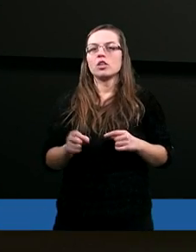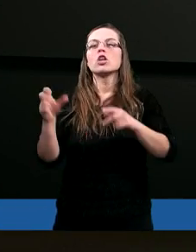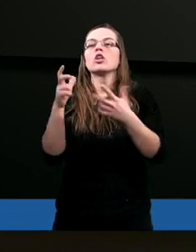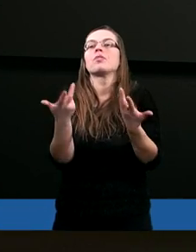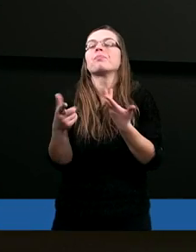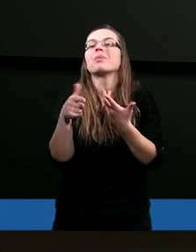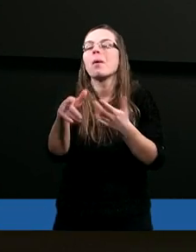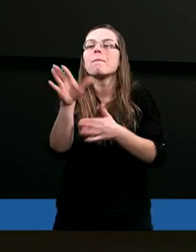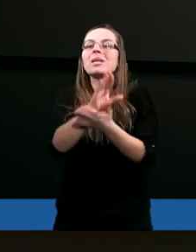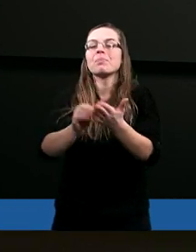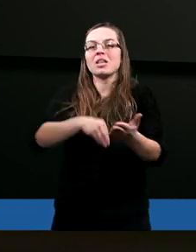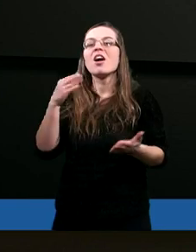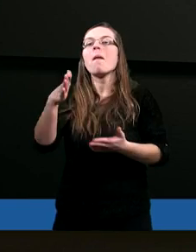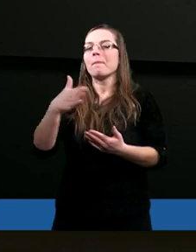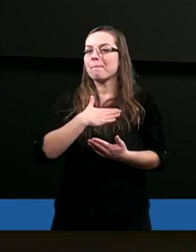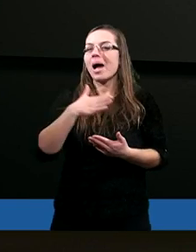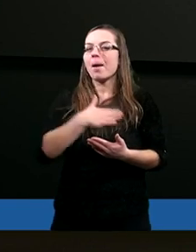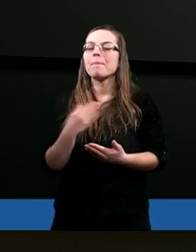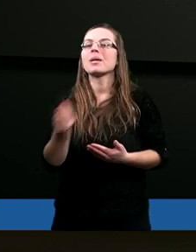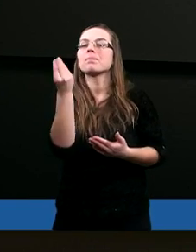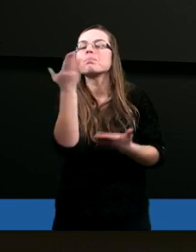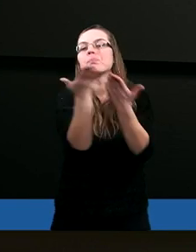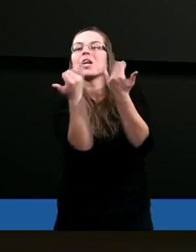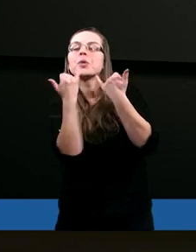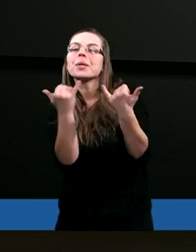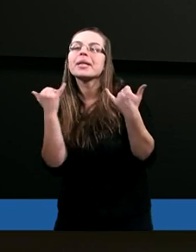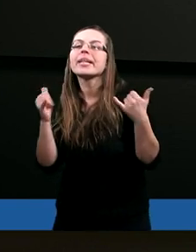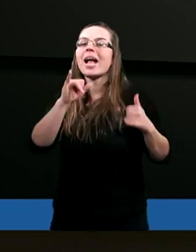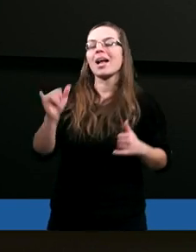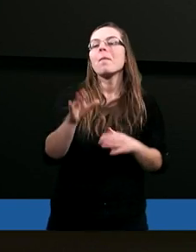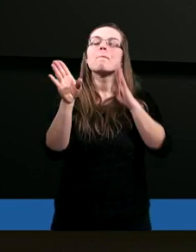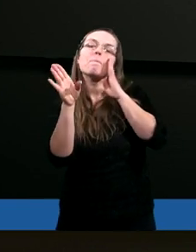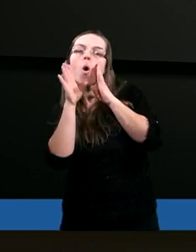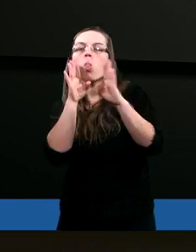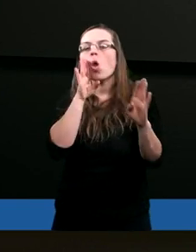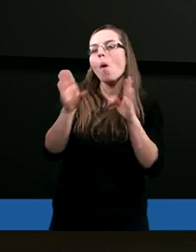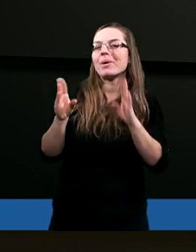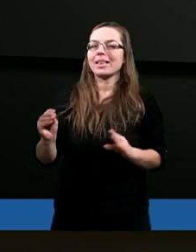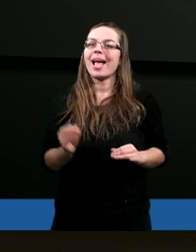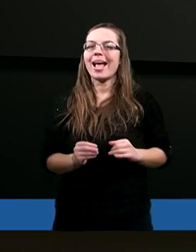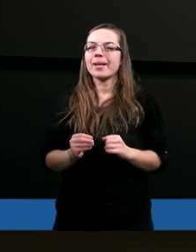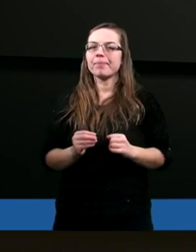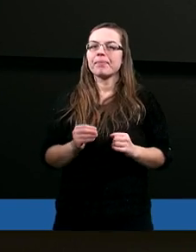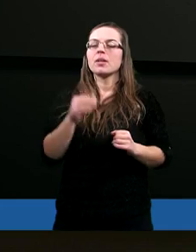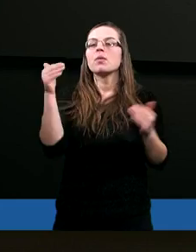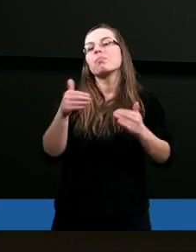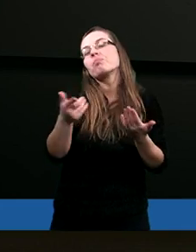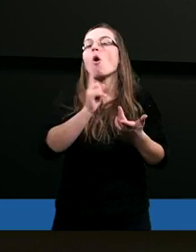Czy w Piśmie Świętym mamy jeszcze gdzieś indziej podobne orzeczenie,